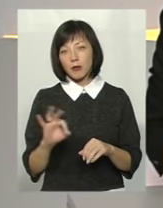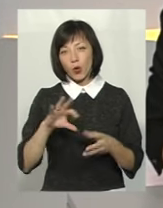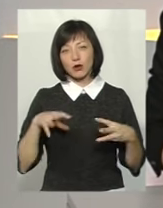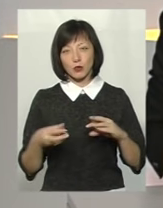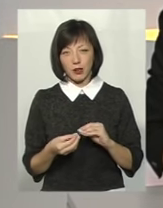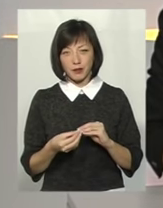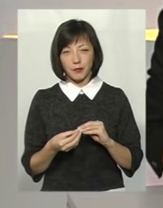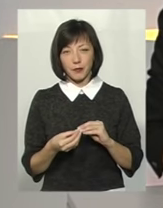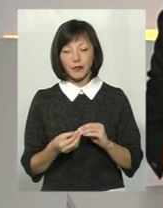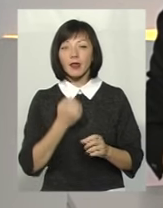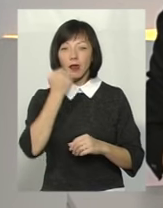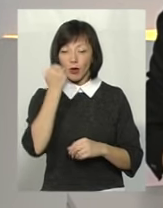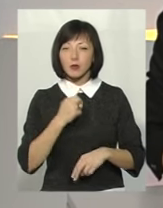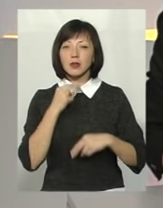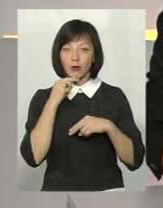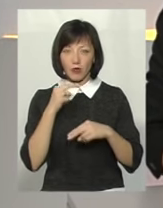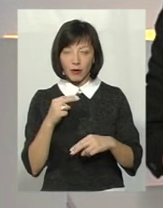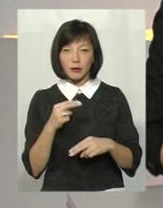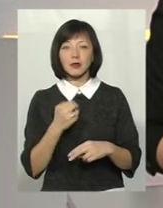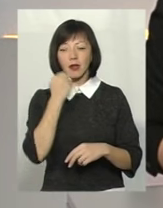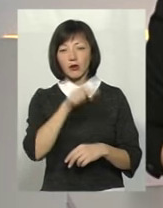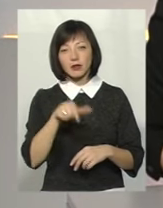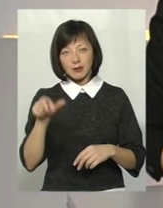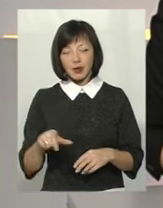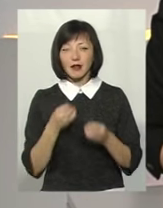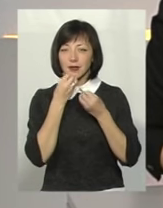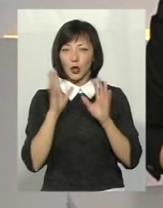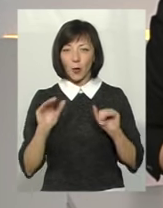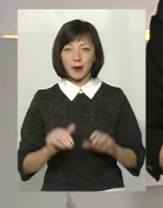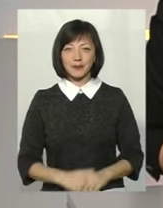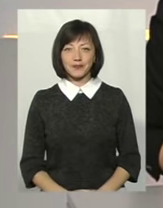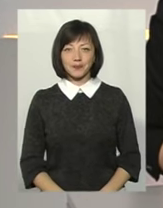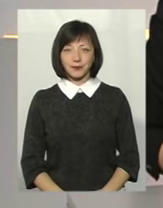результат. Дякую вам за цю розмову. Дякую глядачам за увагу. На все добре. Дякую.